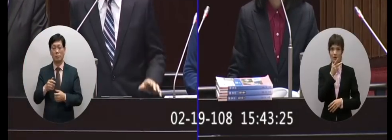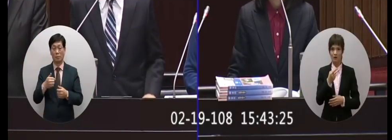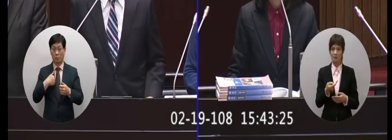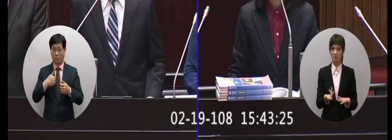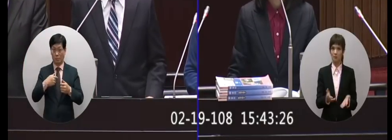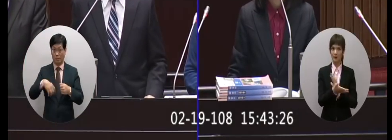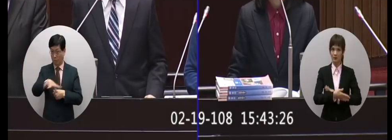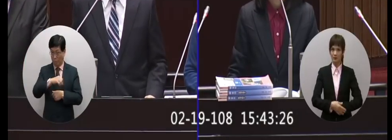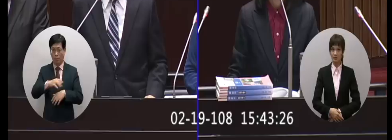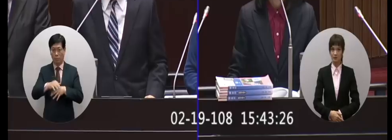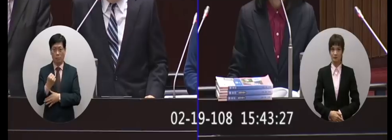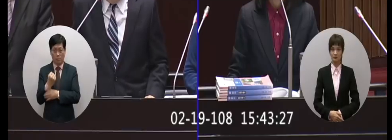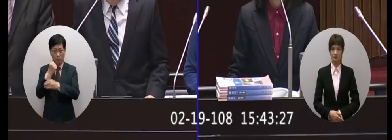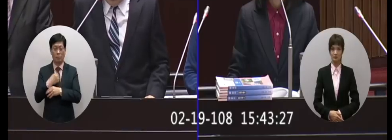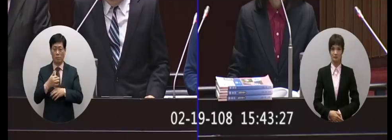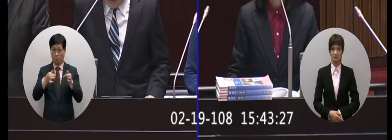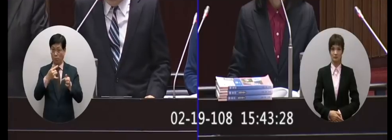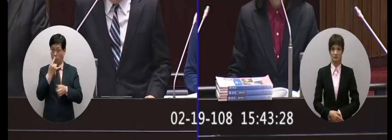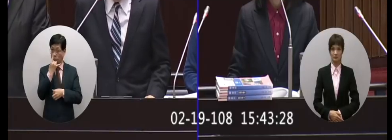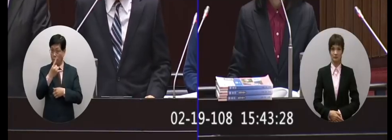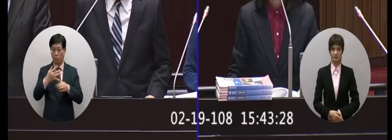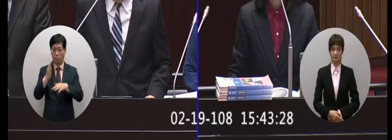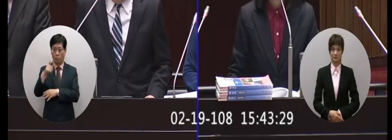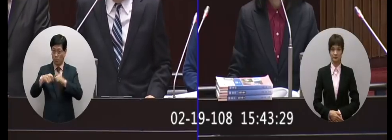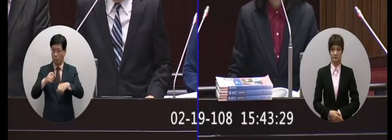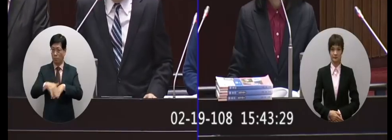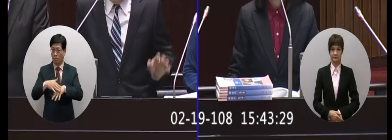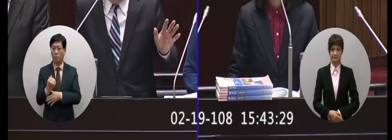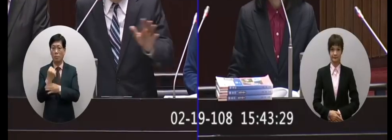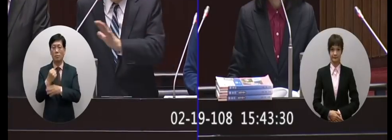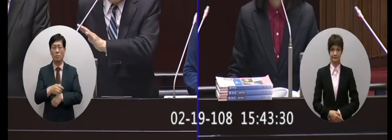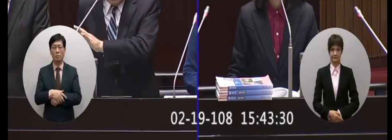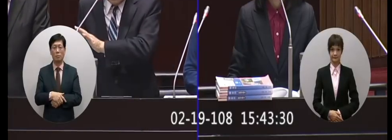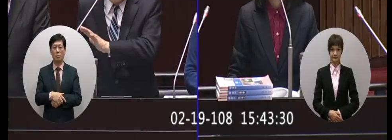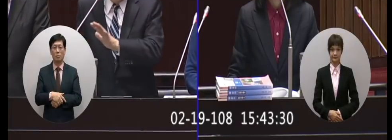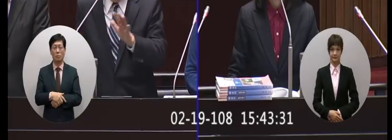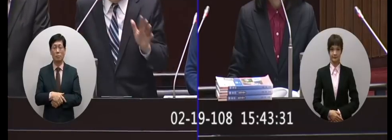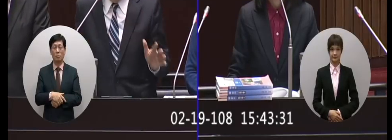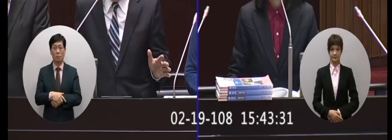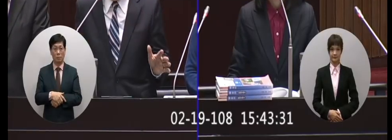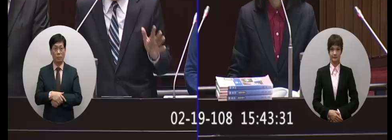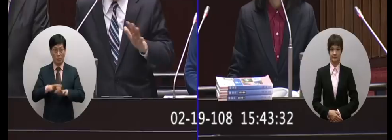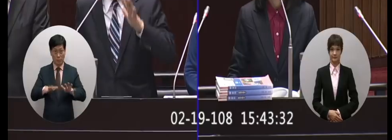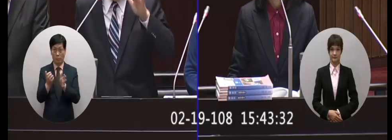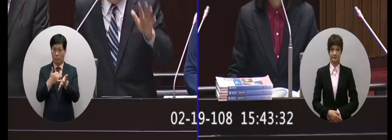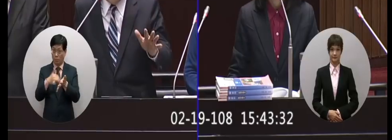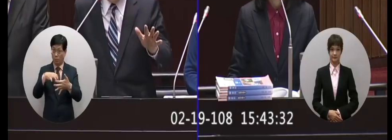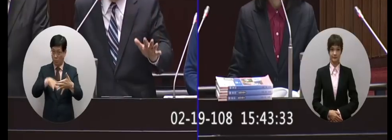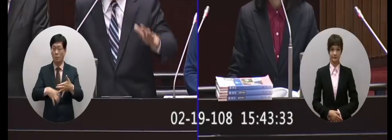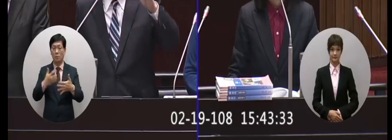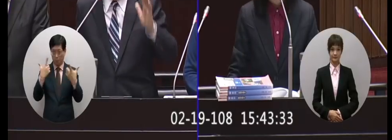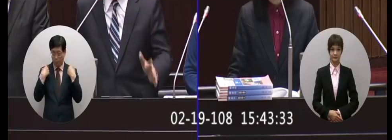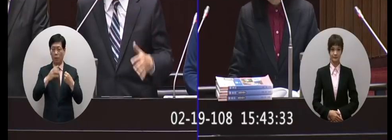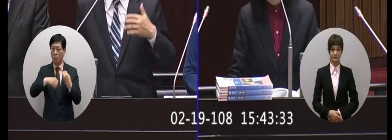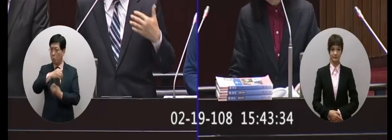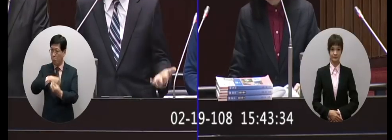整個會支持這個雙語的政策那這些政策在現有預算中當然是雲